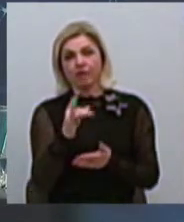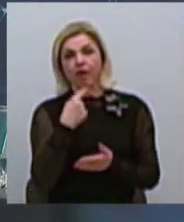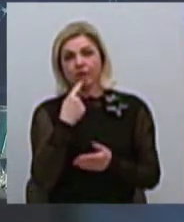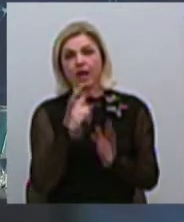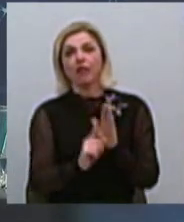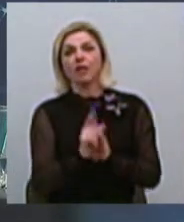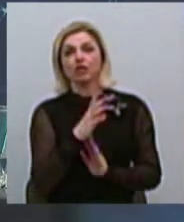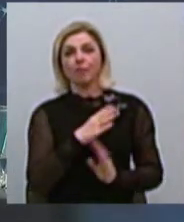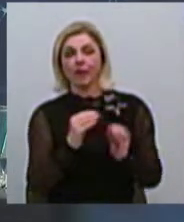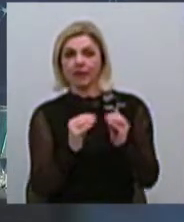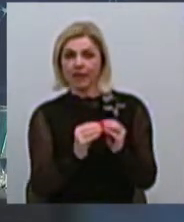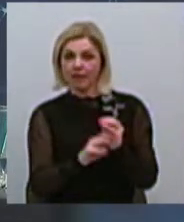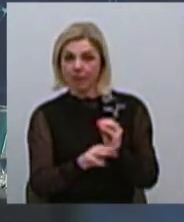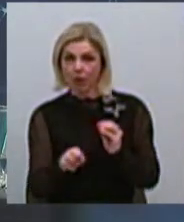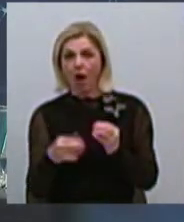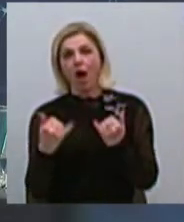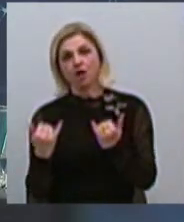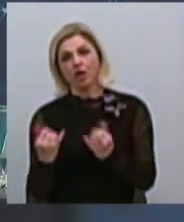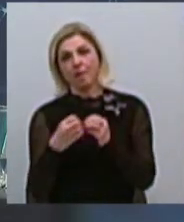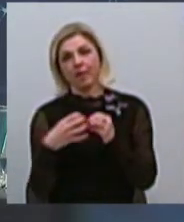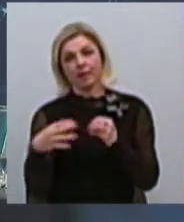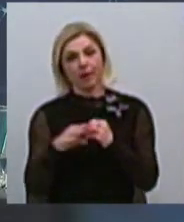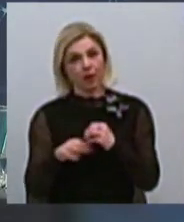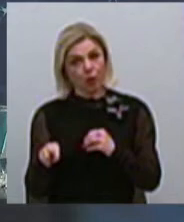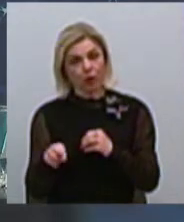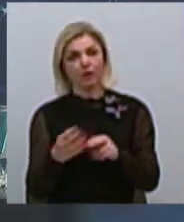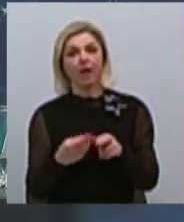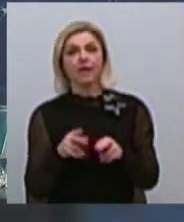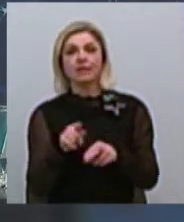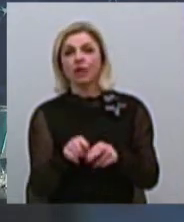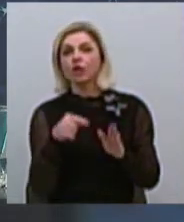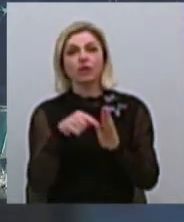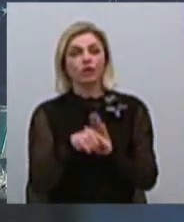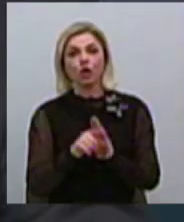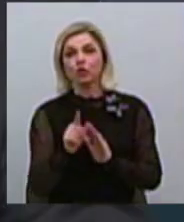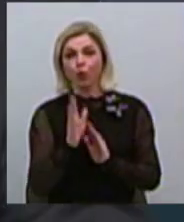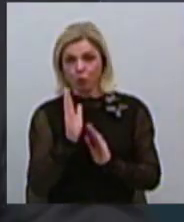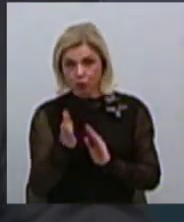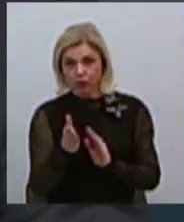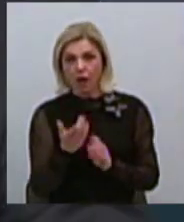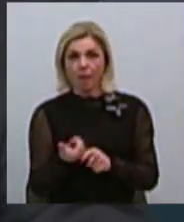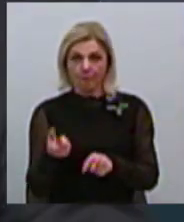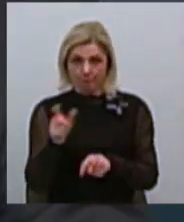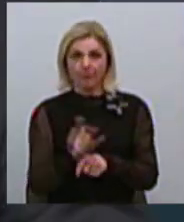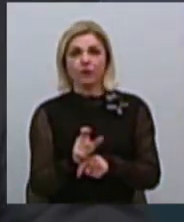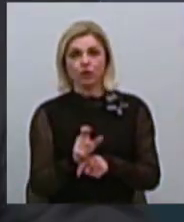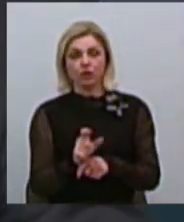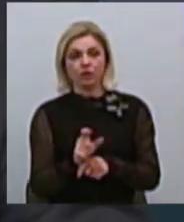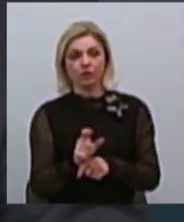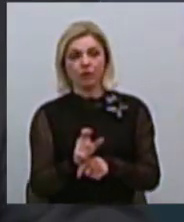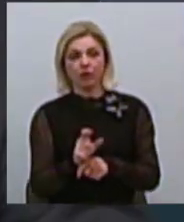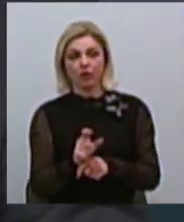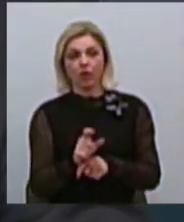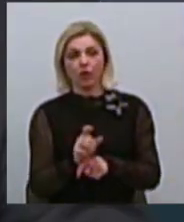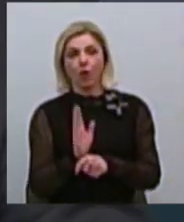мільйонів і зараз 15 мільйонів. Це означає, що буде більше